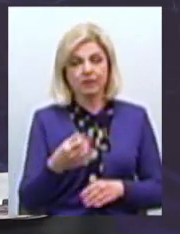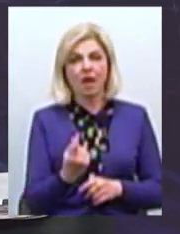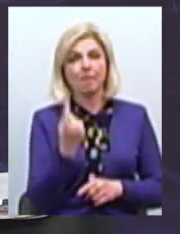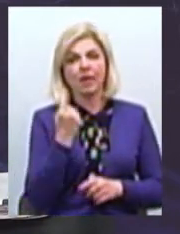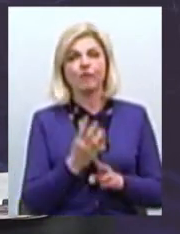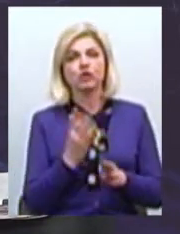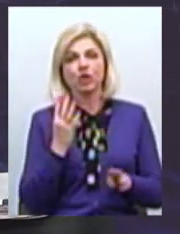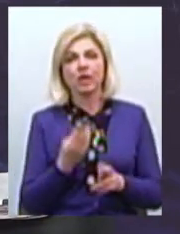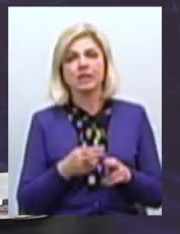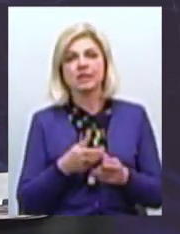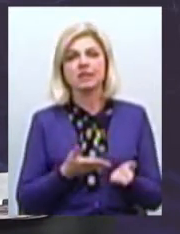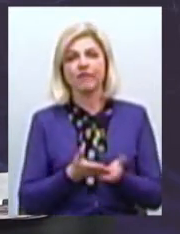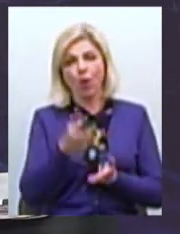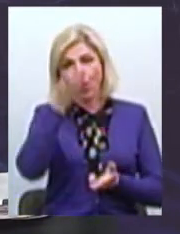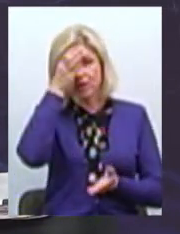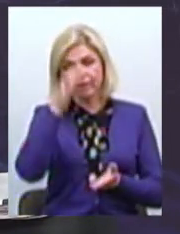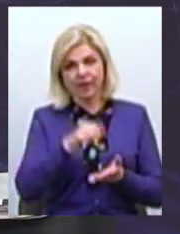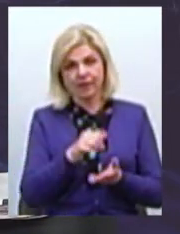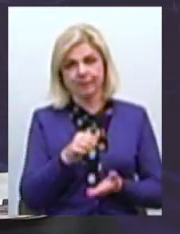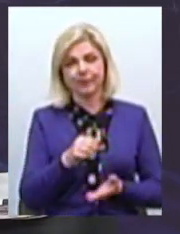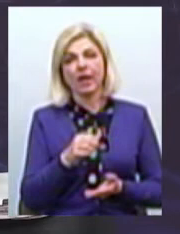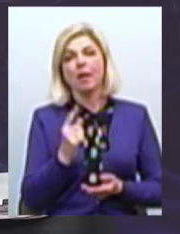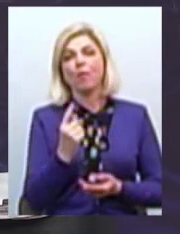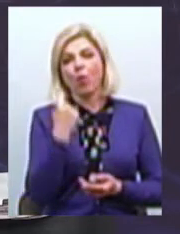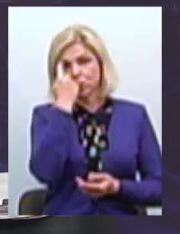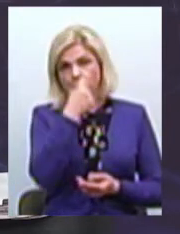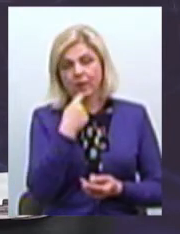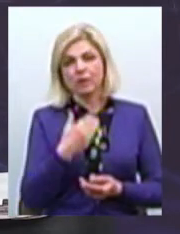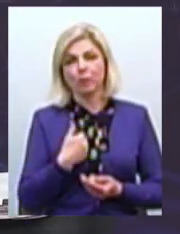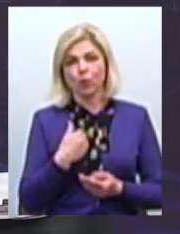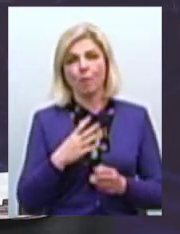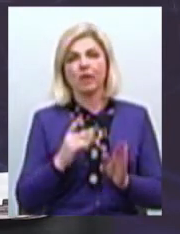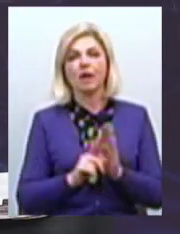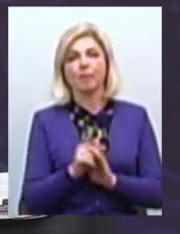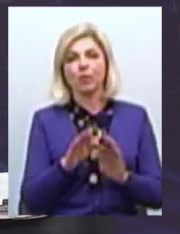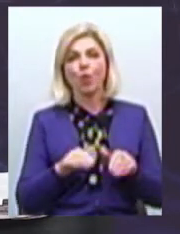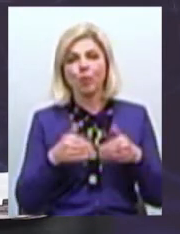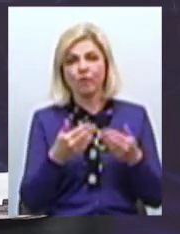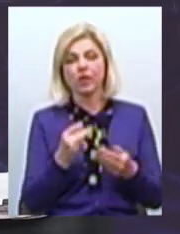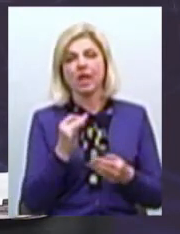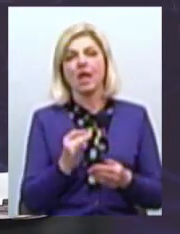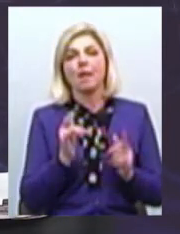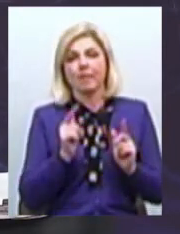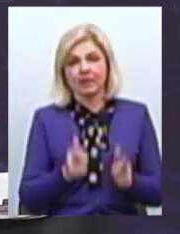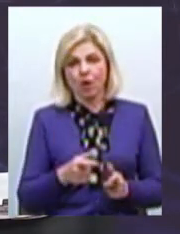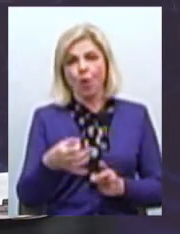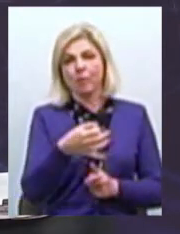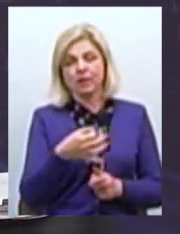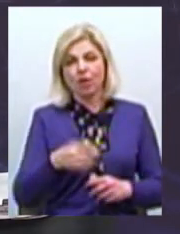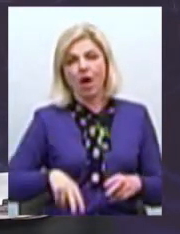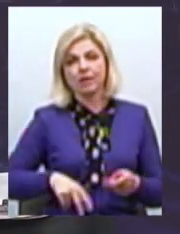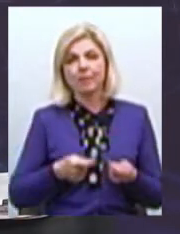першу чергу це була сфера освіти Особисто мною була запропонована і підтримана обласною адміністрацією